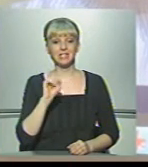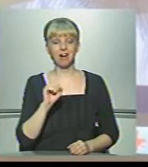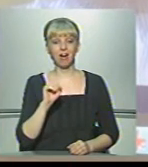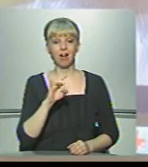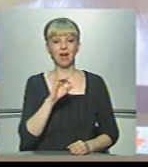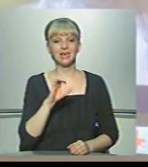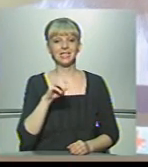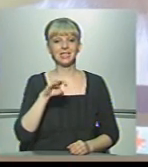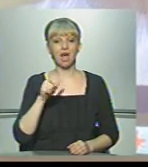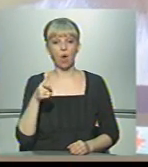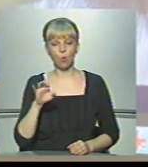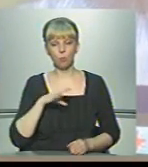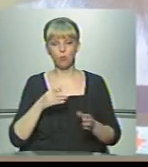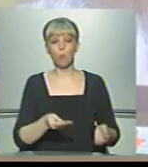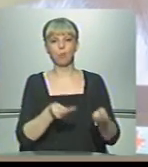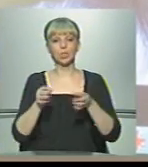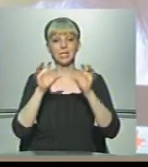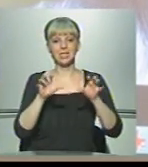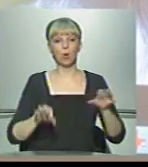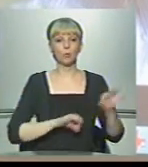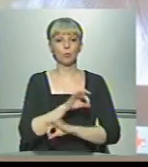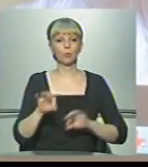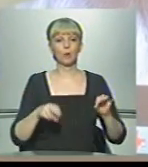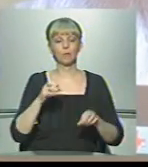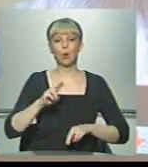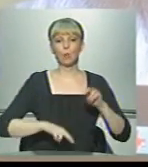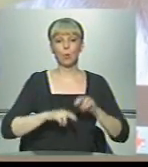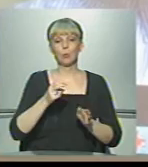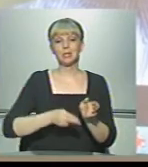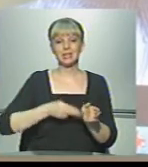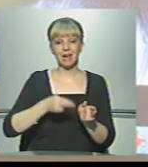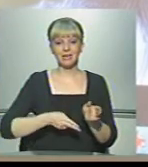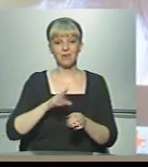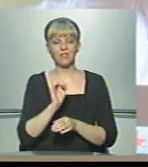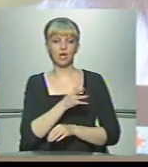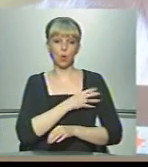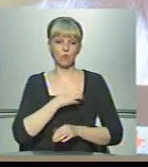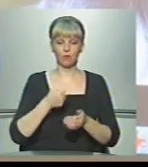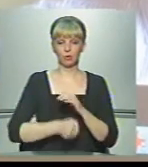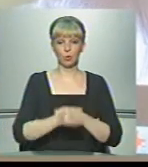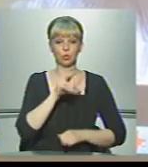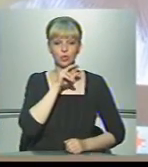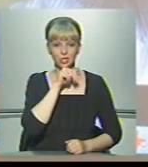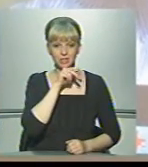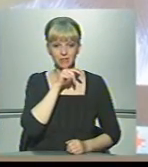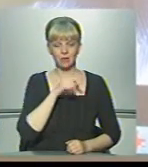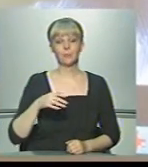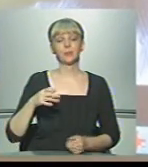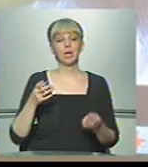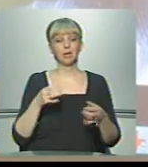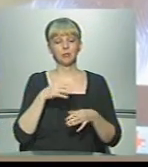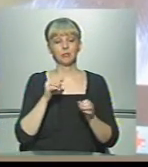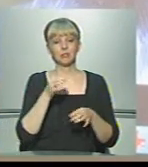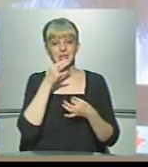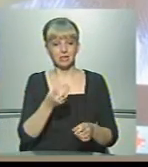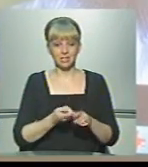був поданий законопроект про побудову залізниці від Львова до Чернівців. Мусимо наголосити,